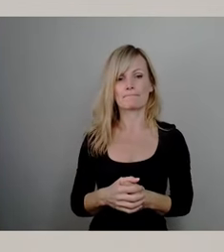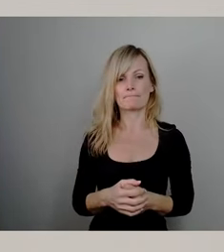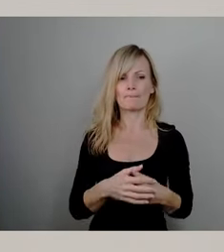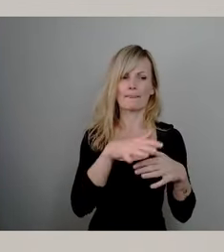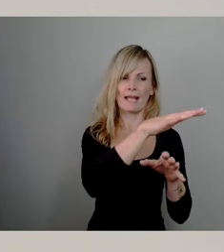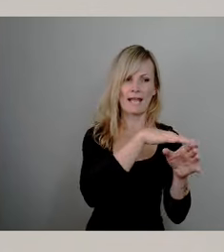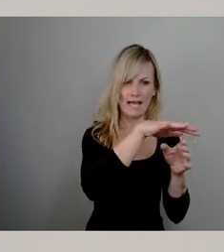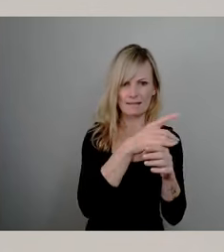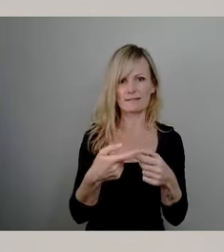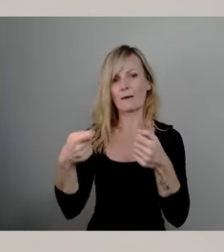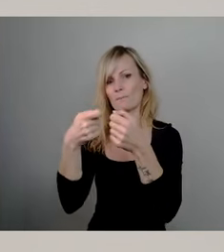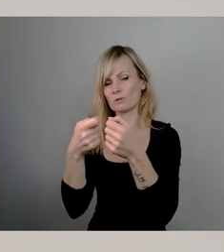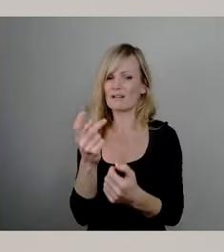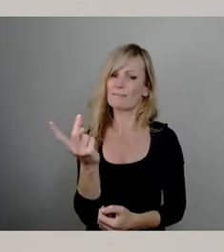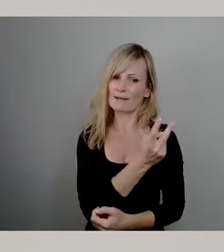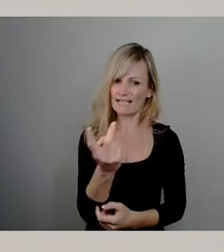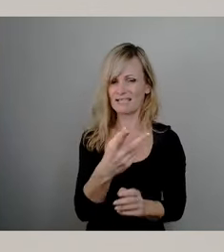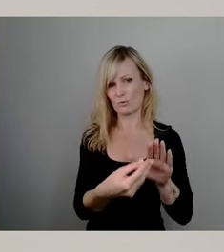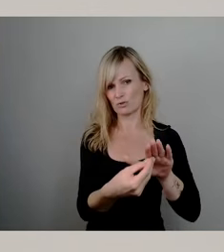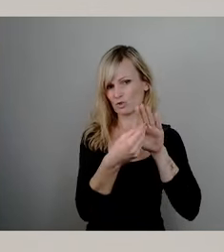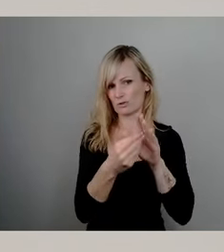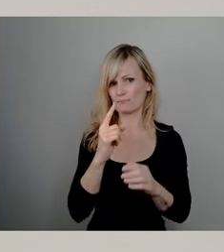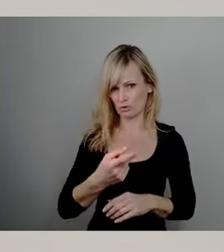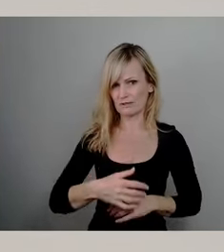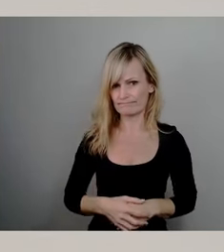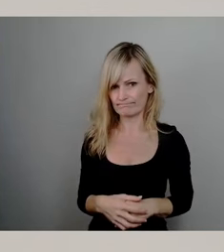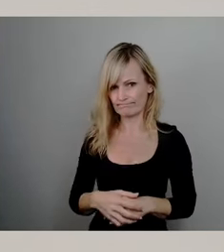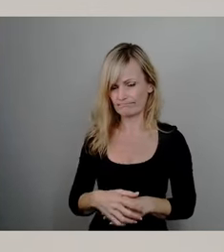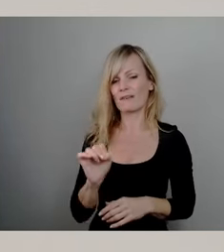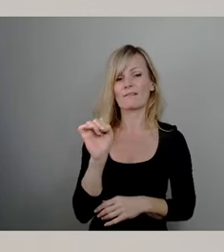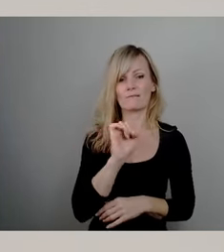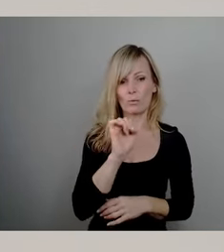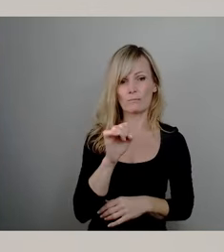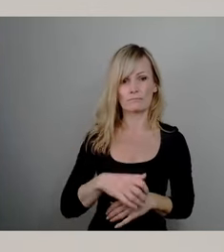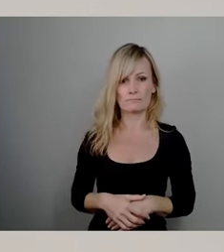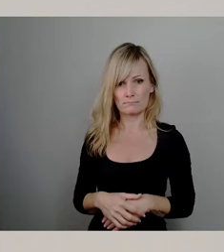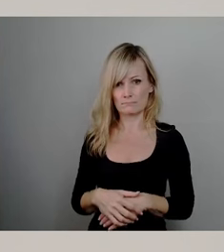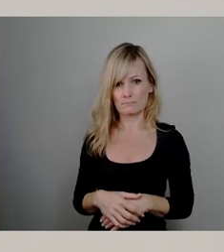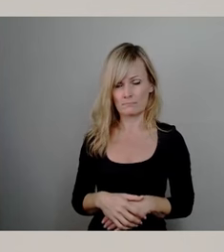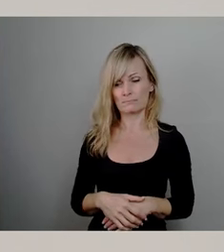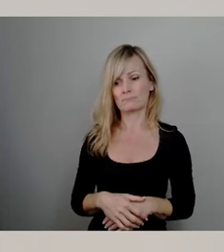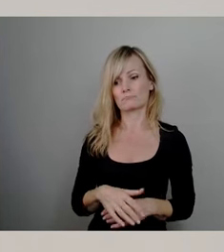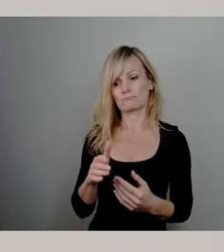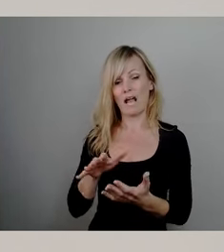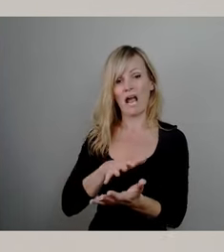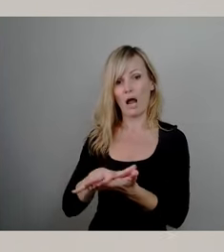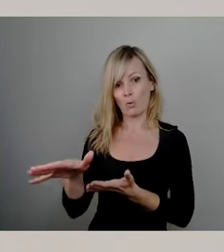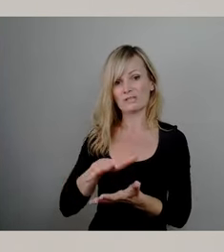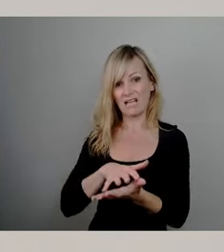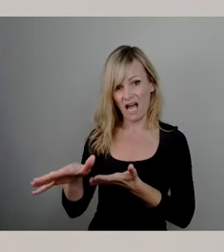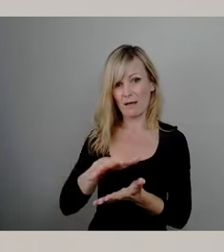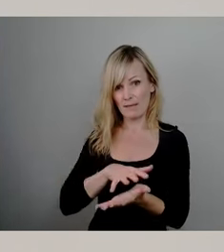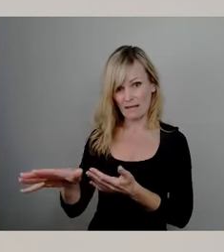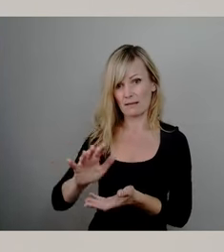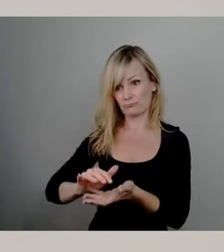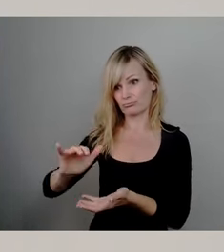gefordert, weil die Ausgabenseite stärker steigt als die Mittel, die wir beispielsweise